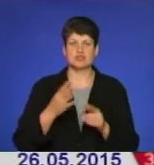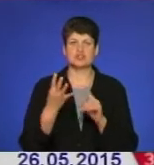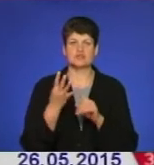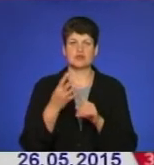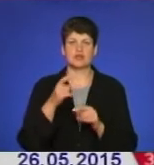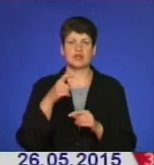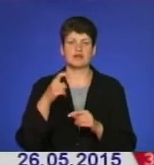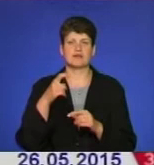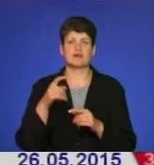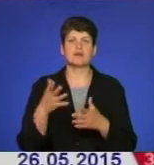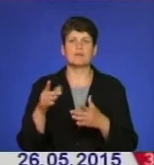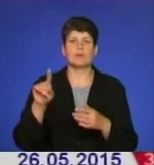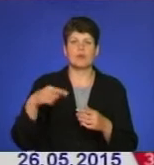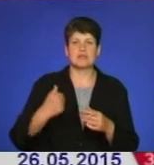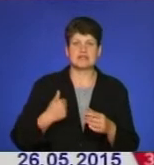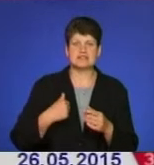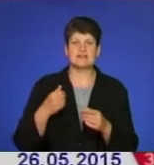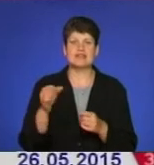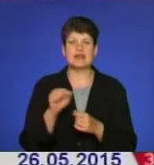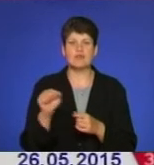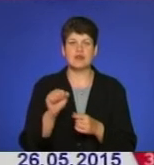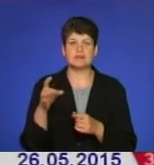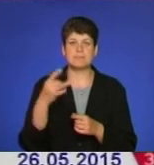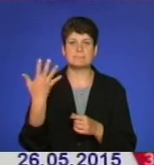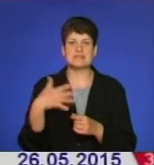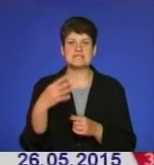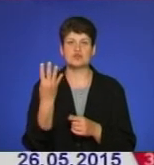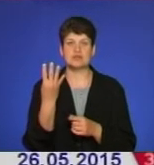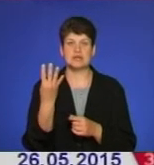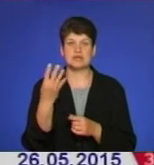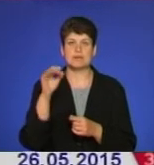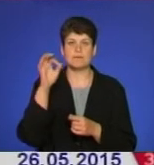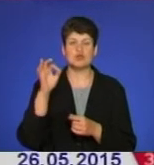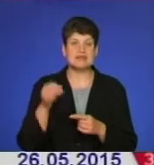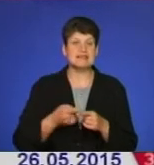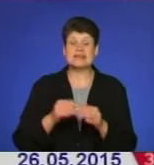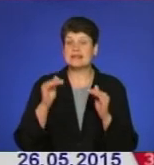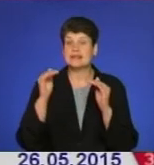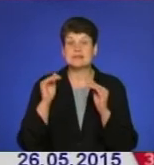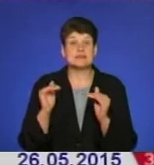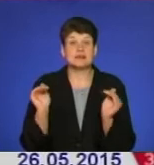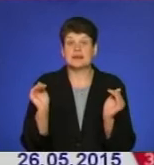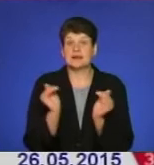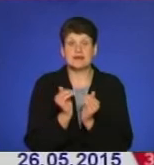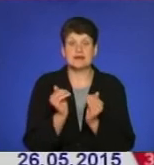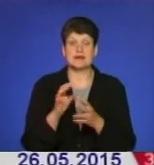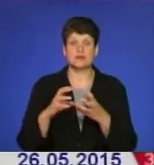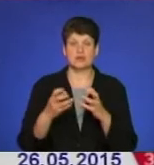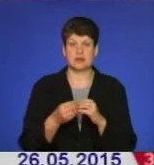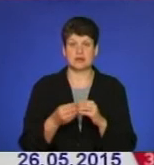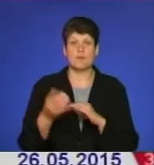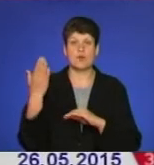мобілізації в Теребовлянському районі. 54% – це низький результат попередній хвилі